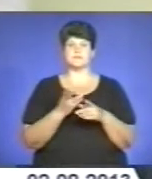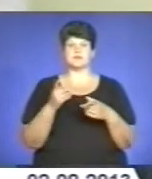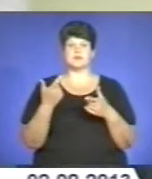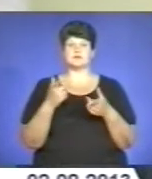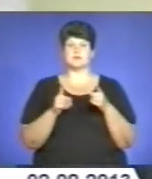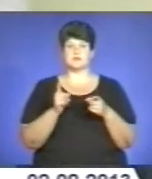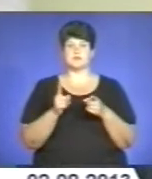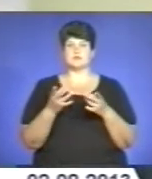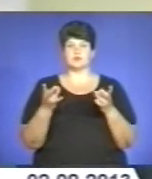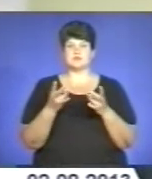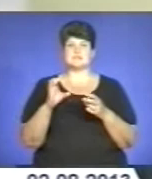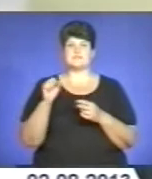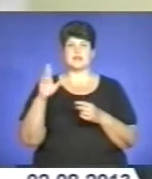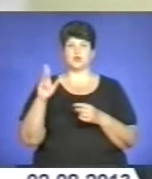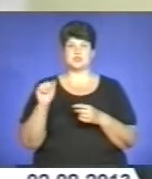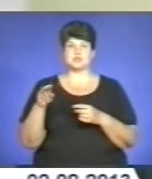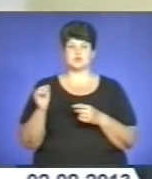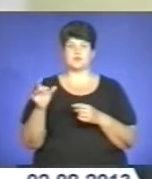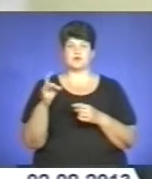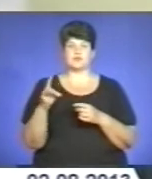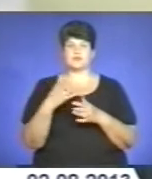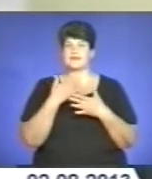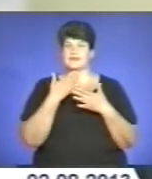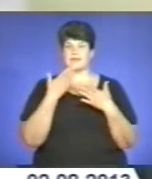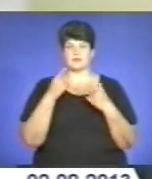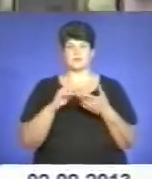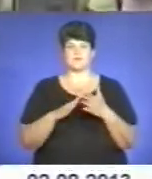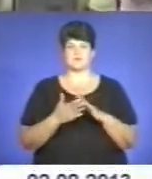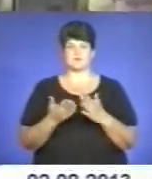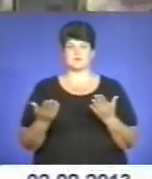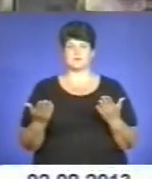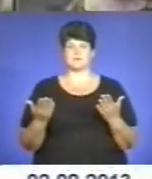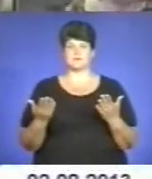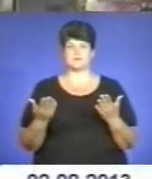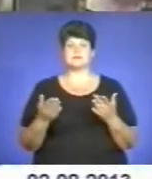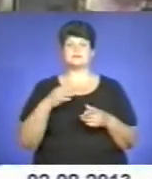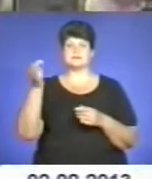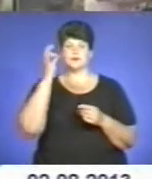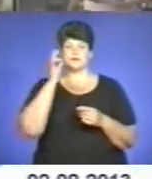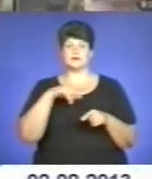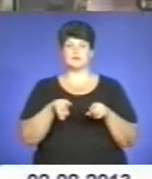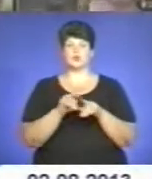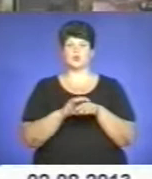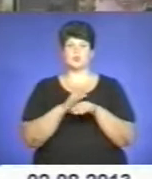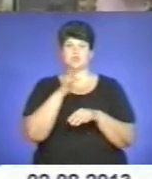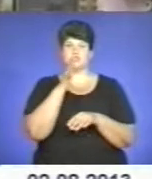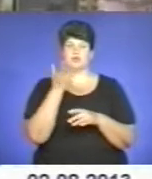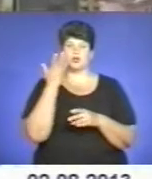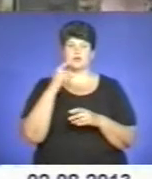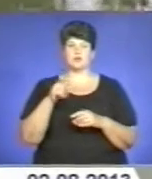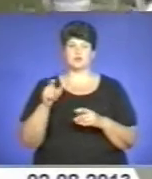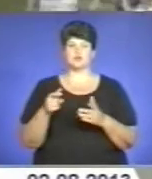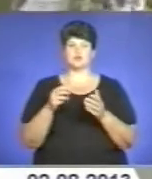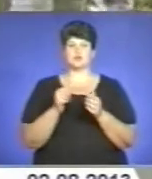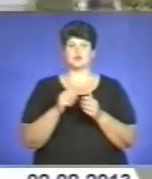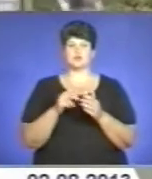хочу сказати, що в Святошинському районі немає ні одного такого соглашення. Згадав віце-прем'єр і старі добрі часи, коли громадяни стояли пліч